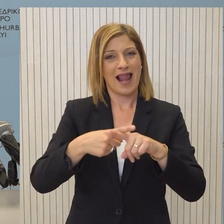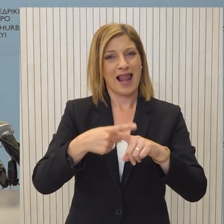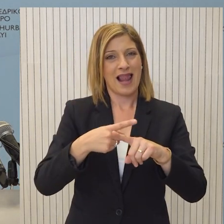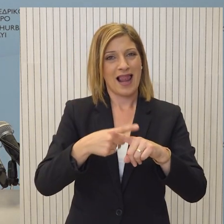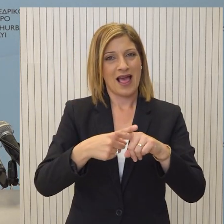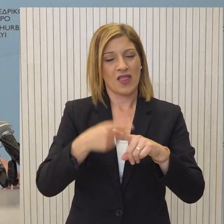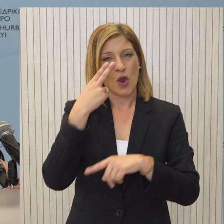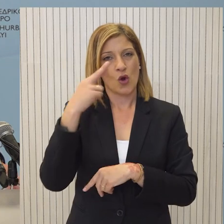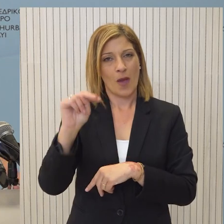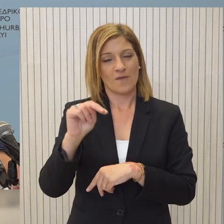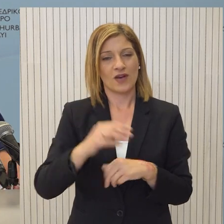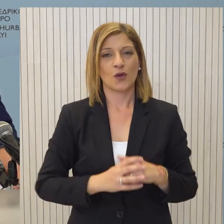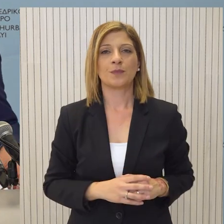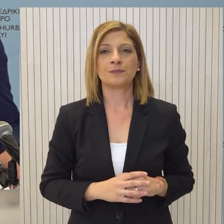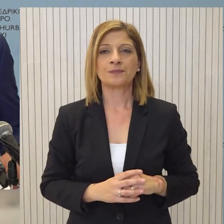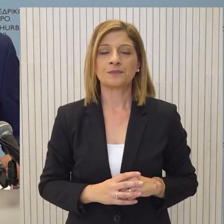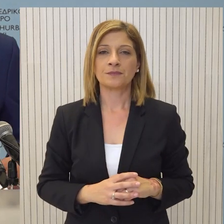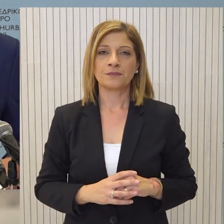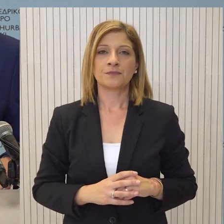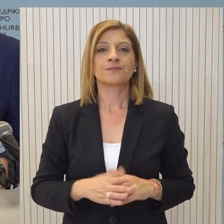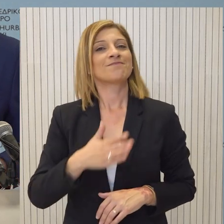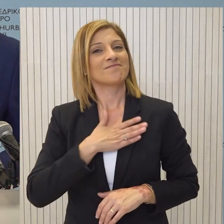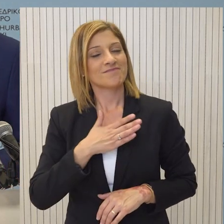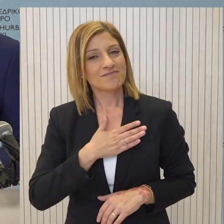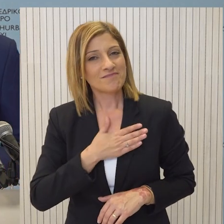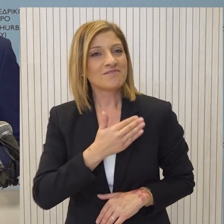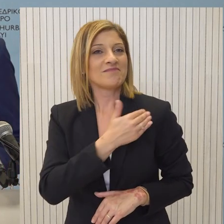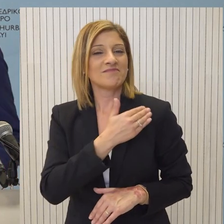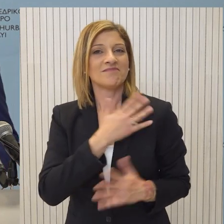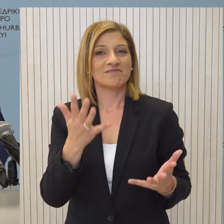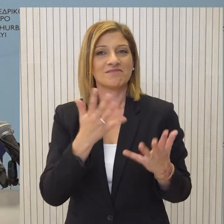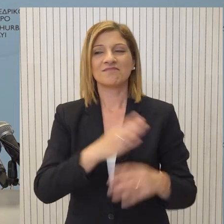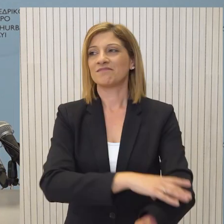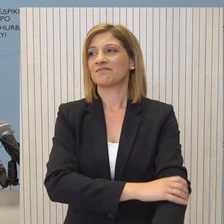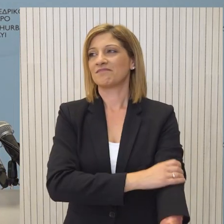πραγματοποιήθηκε τον Νοέμβριο στην Αθήνα. Ευχαριστώ. Αν υπάρχουν ερωτήσεις.